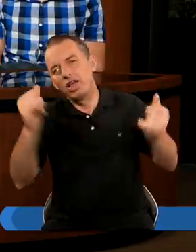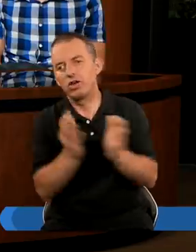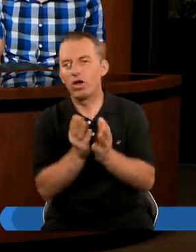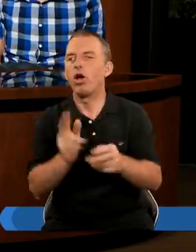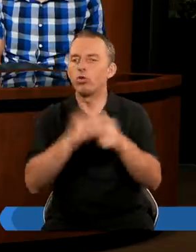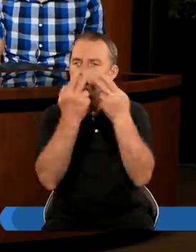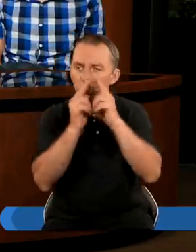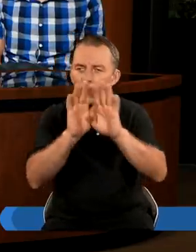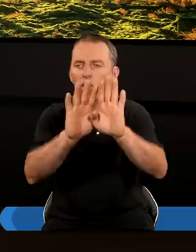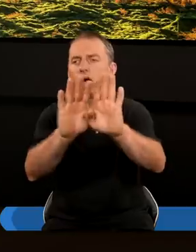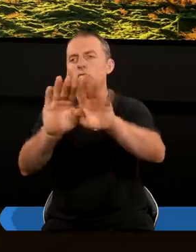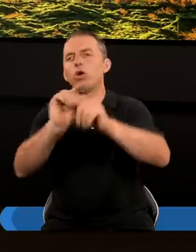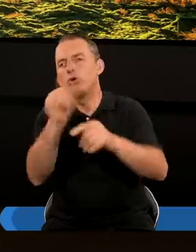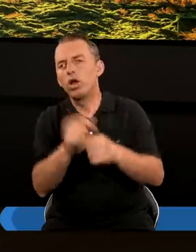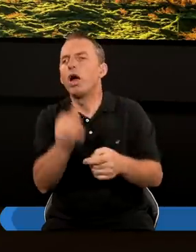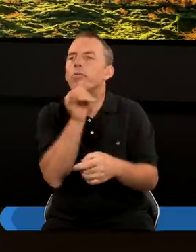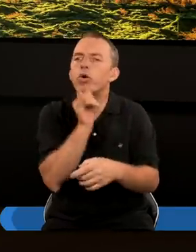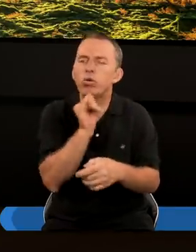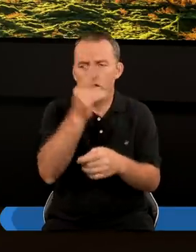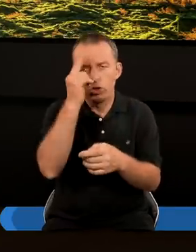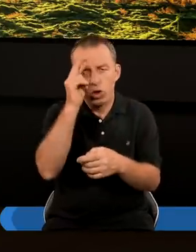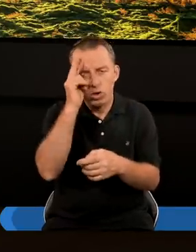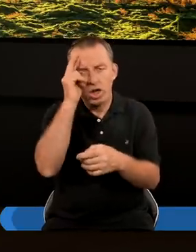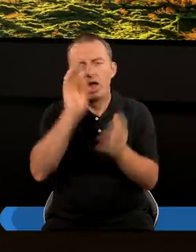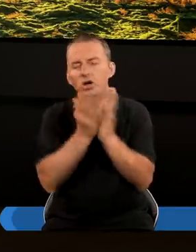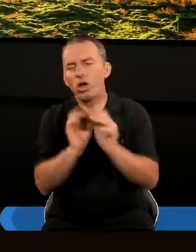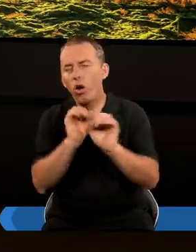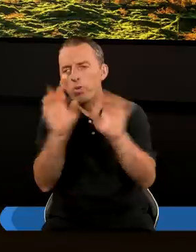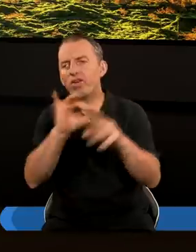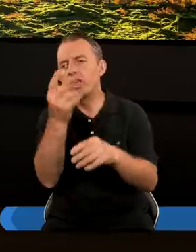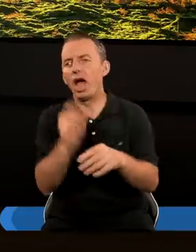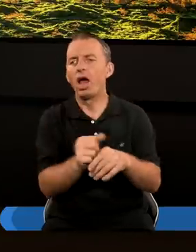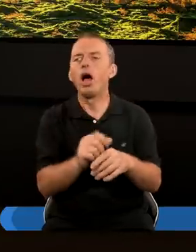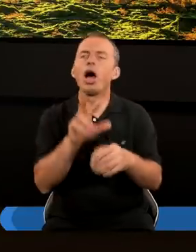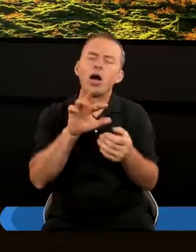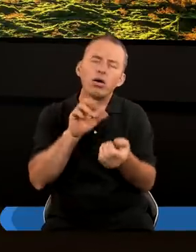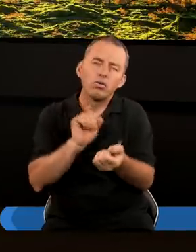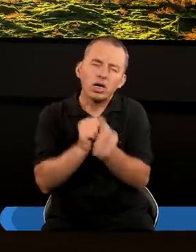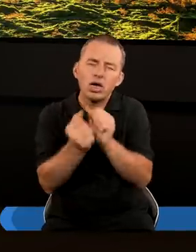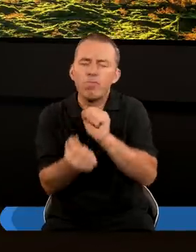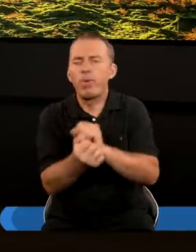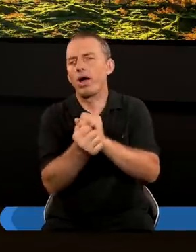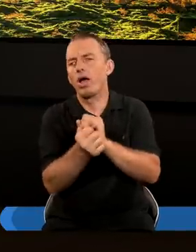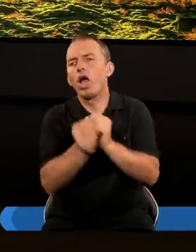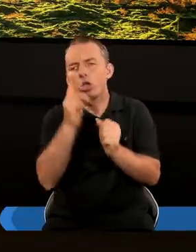wielu innych To też pokazuje Że próbując Zrozumieć Księgę Apokalipsy Trzeba